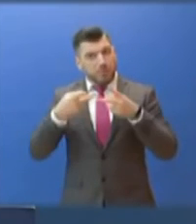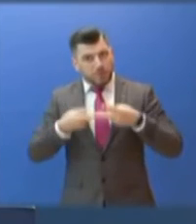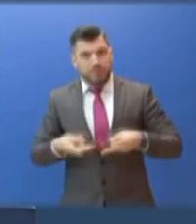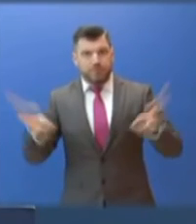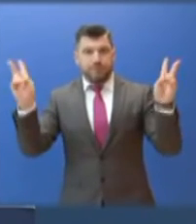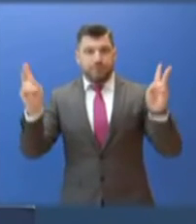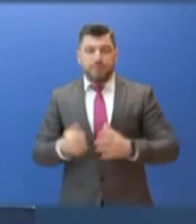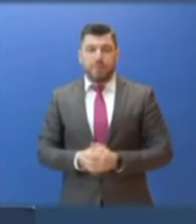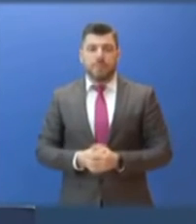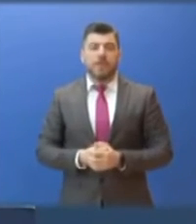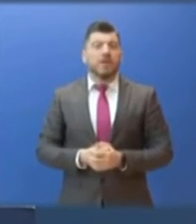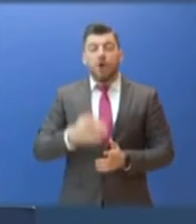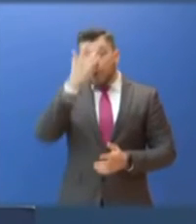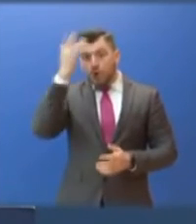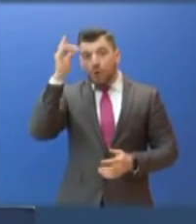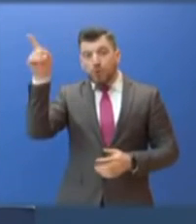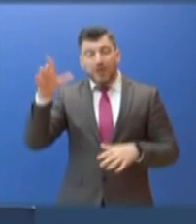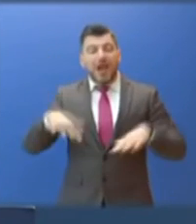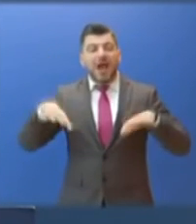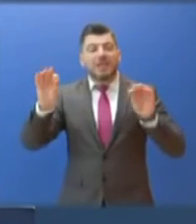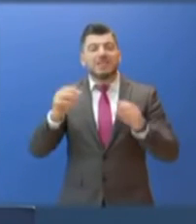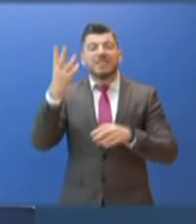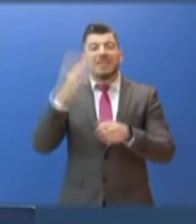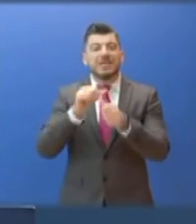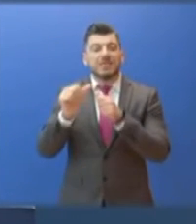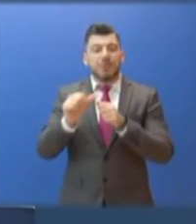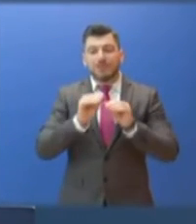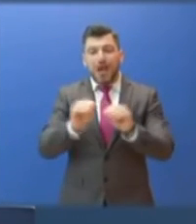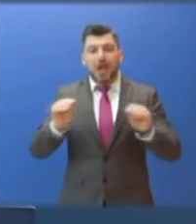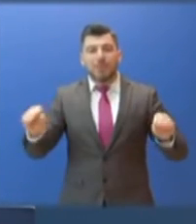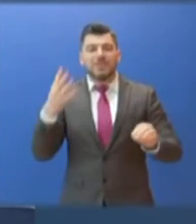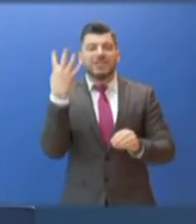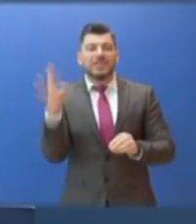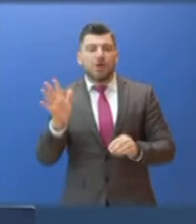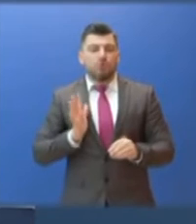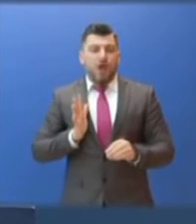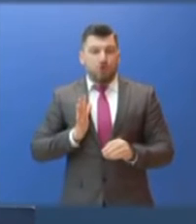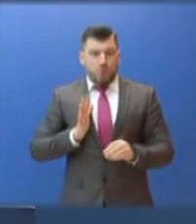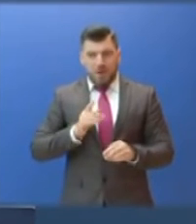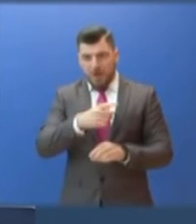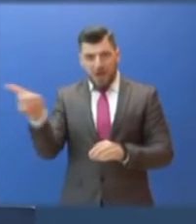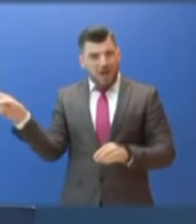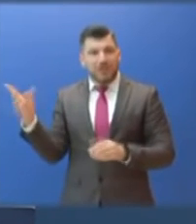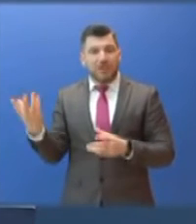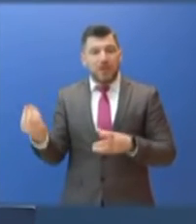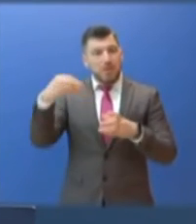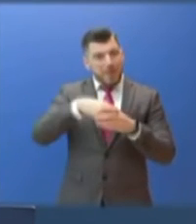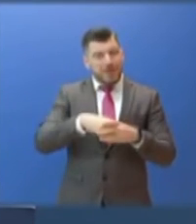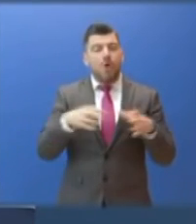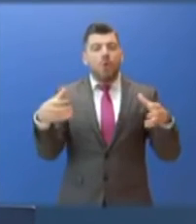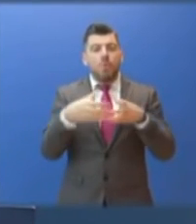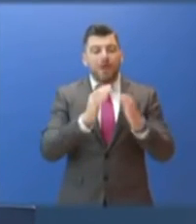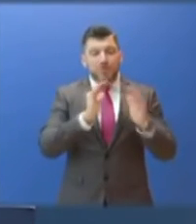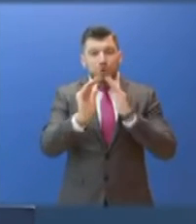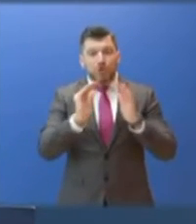Δευτέρα ξεκινά στην Κομοτηνή η τετράμενη εκπαίδευση 400 ατόμων που έχουν προσληφθεί για να στελεχώσουν τις Ομάδες Προστασίας